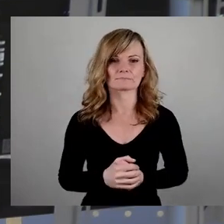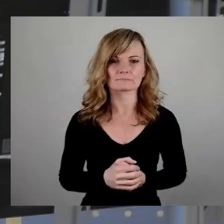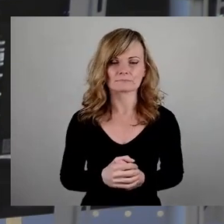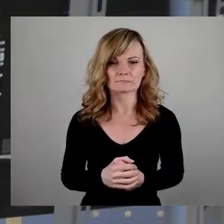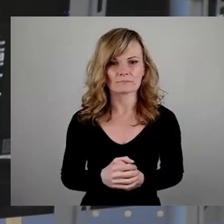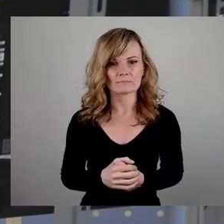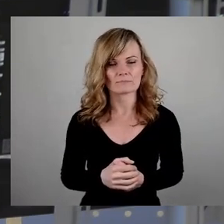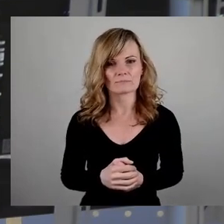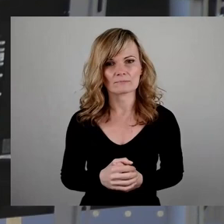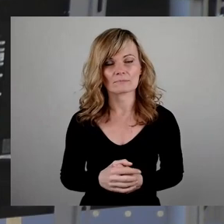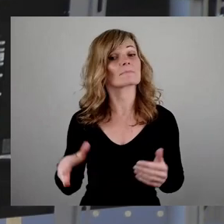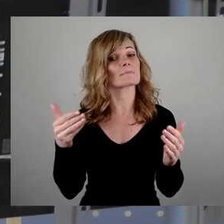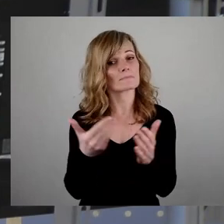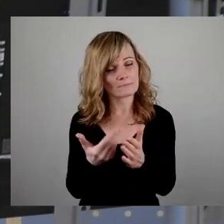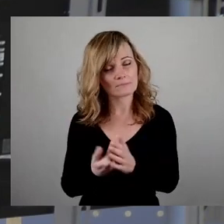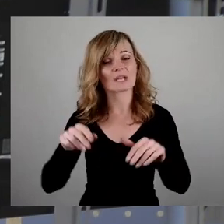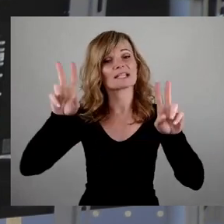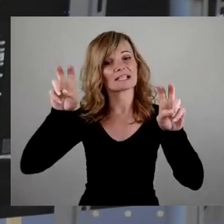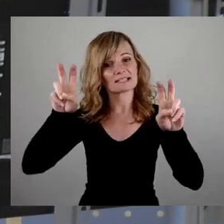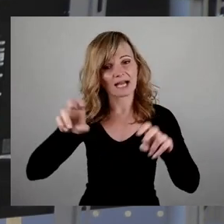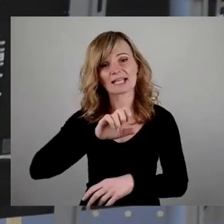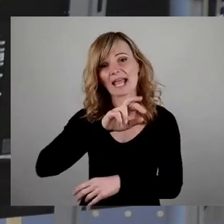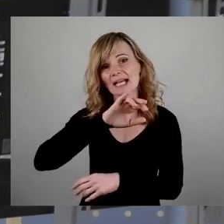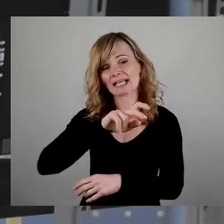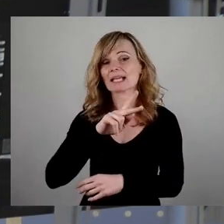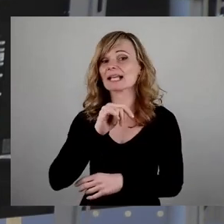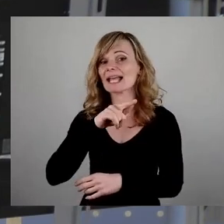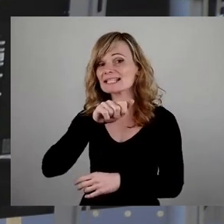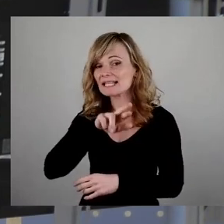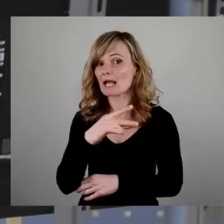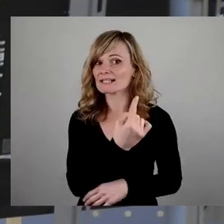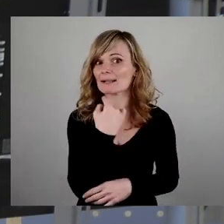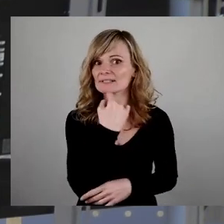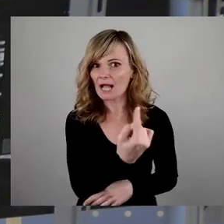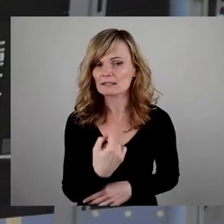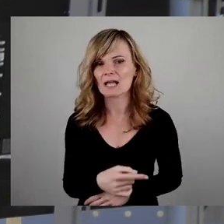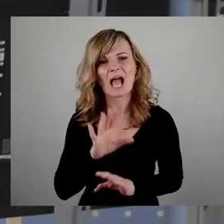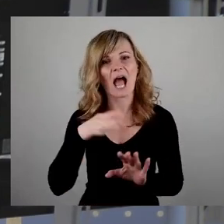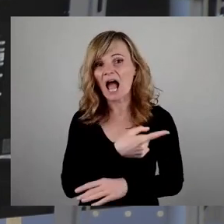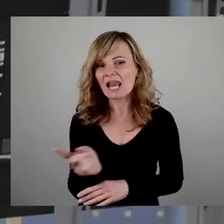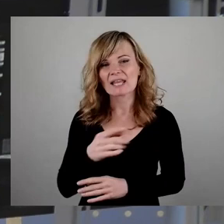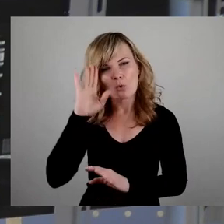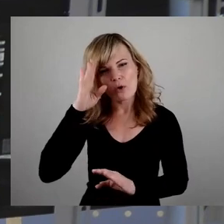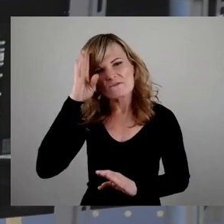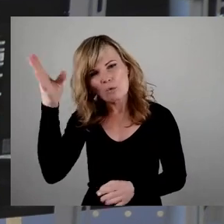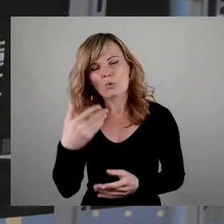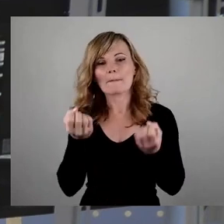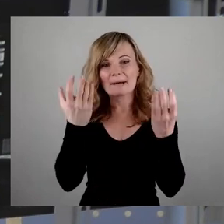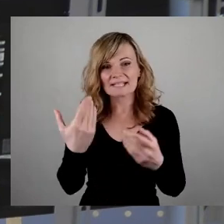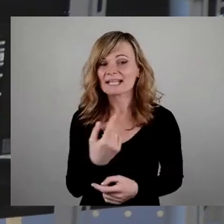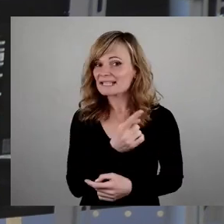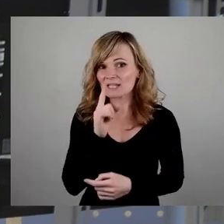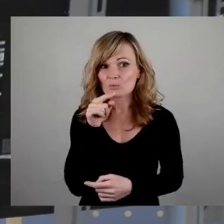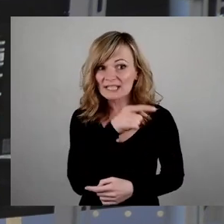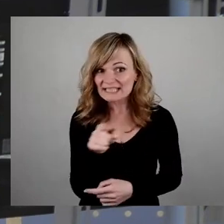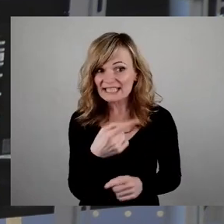Da zitiere ich gern Erich Kästner, der gesagt hat, an allem Unfug, der passiert, sind nicht etwa nur die Schuld,